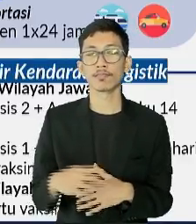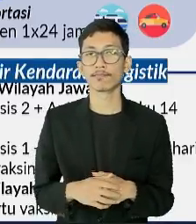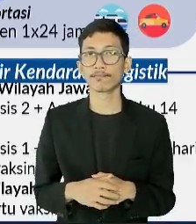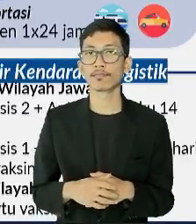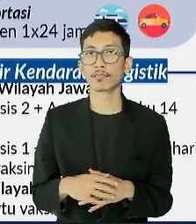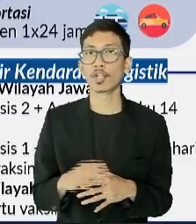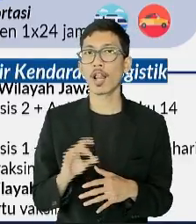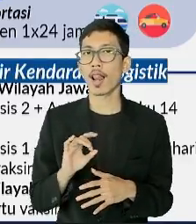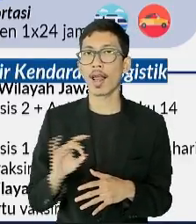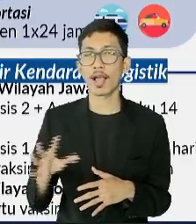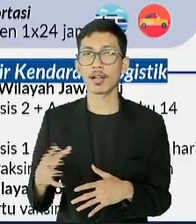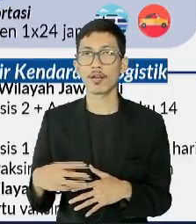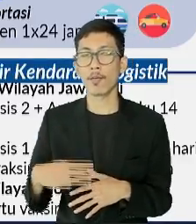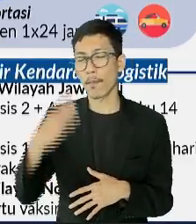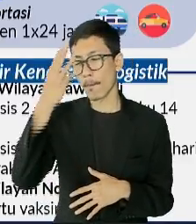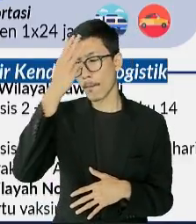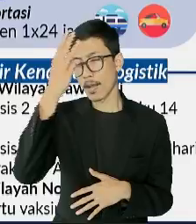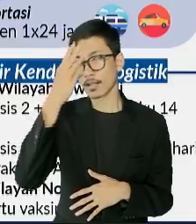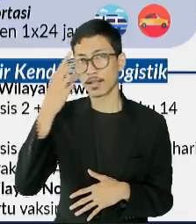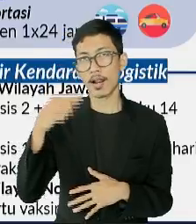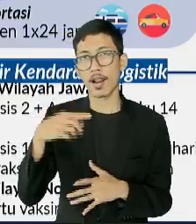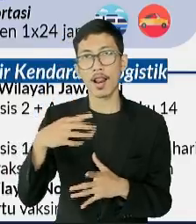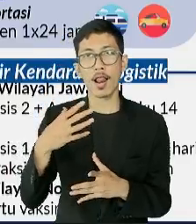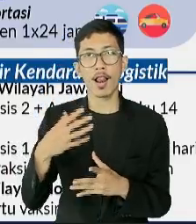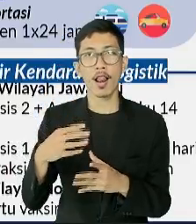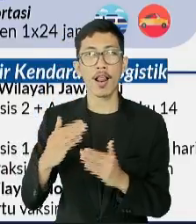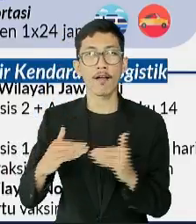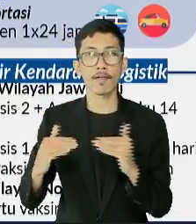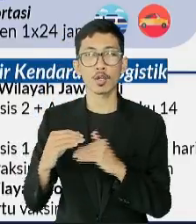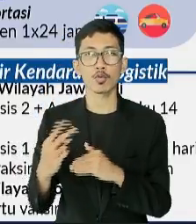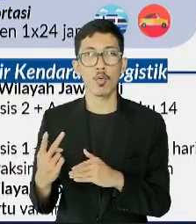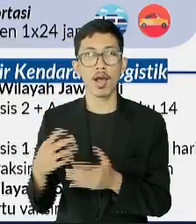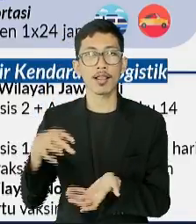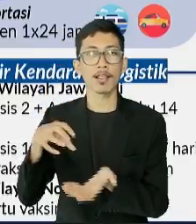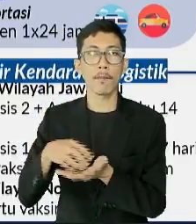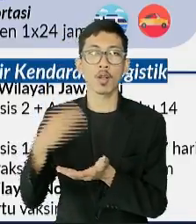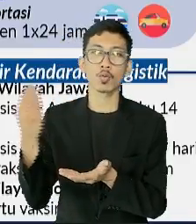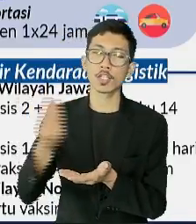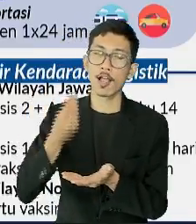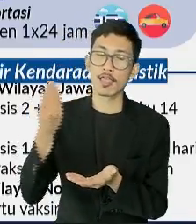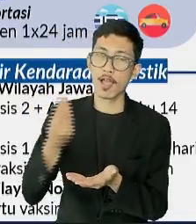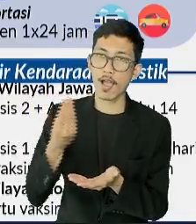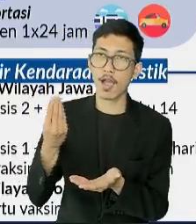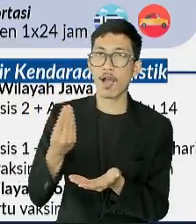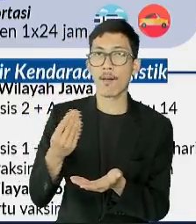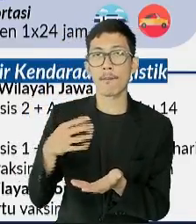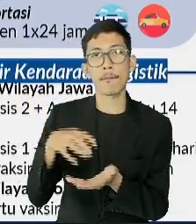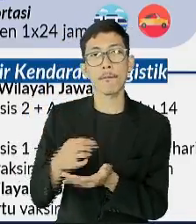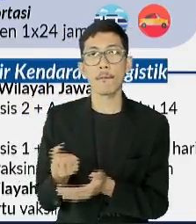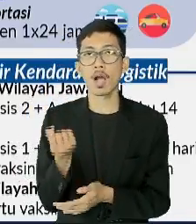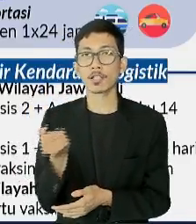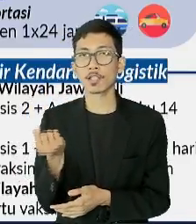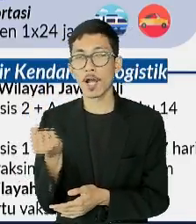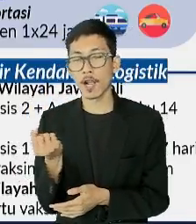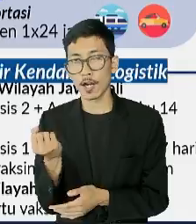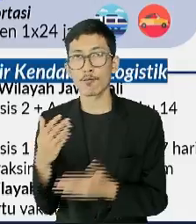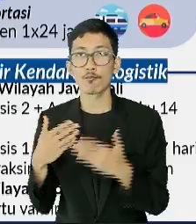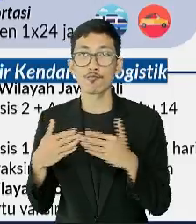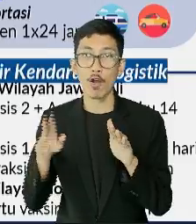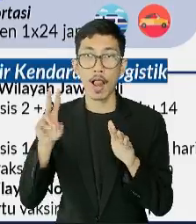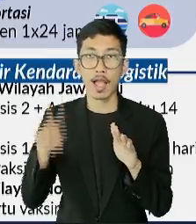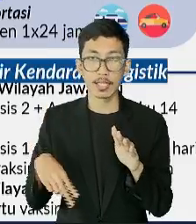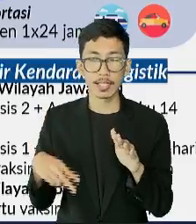pertama diizinkannya operasional tempat bermain atau tempat hiburan di pusat perbelanjaan dengan syarat